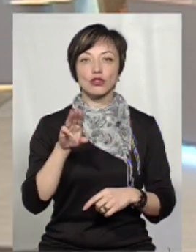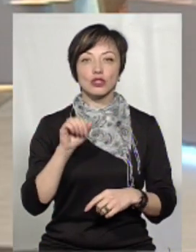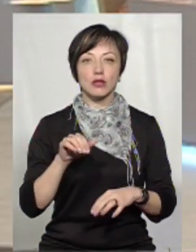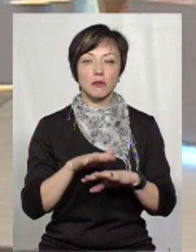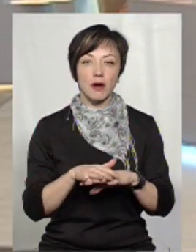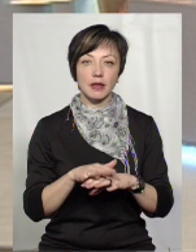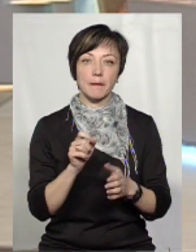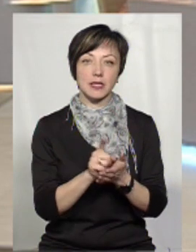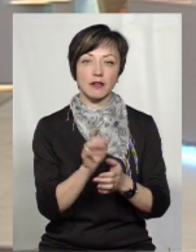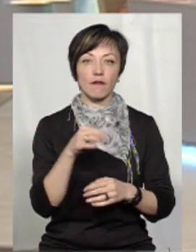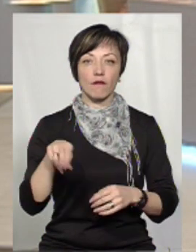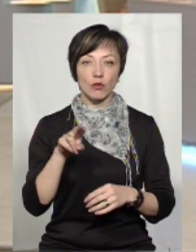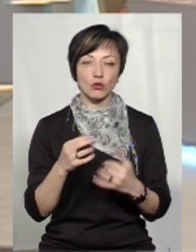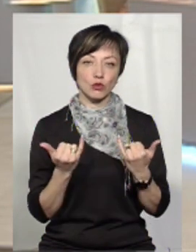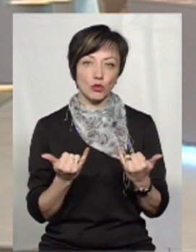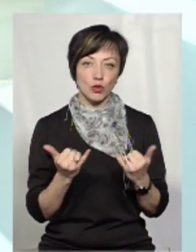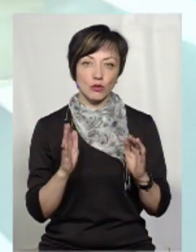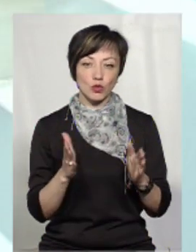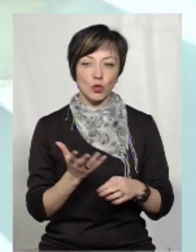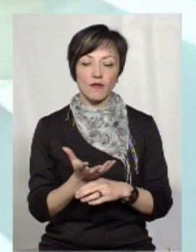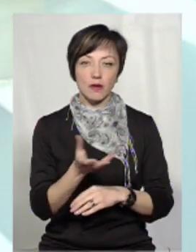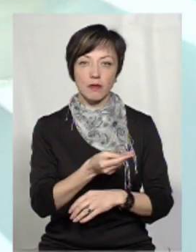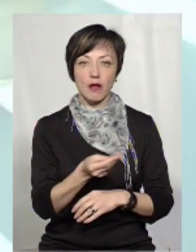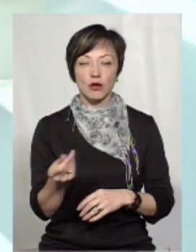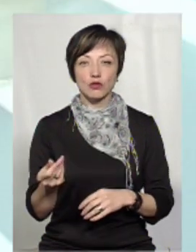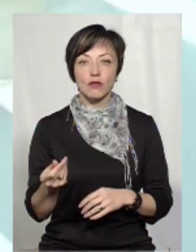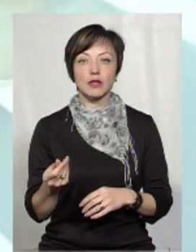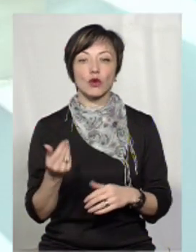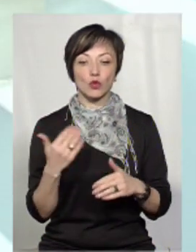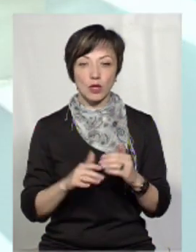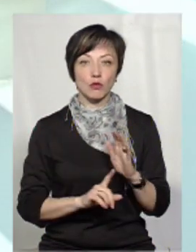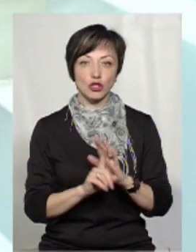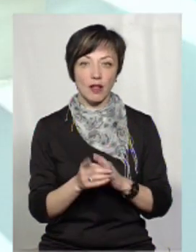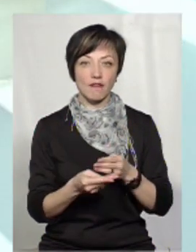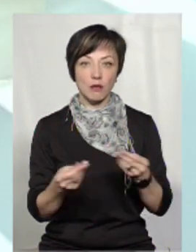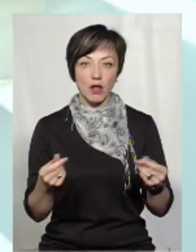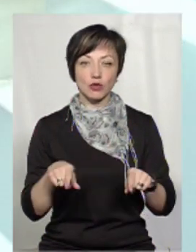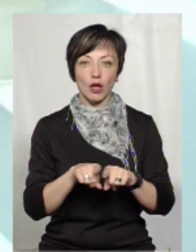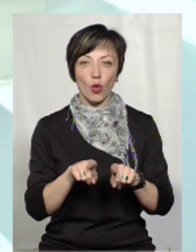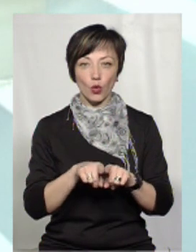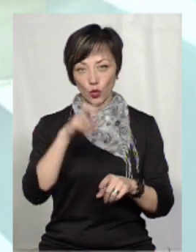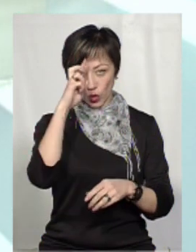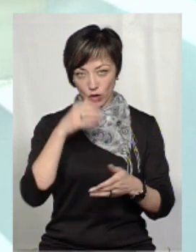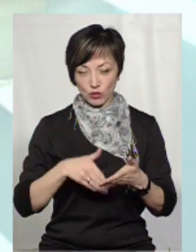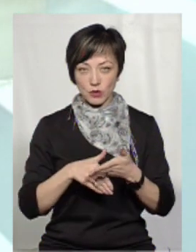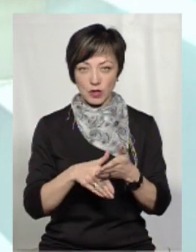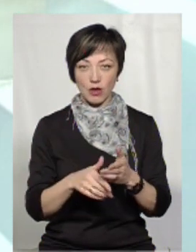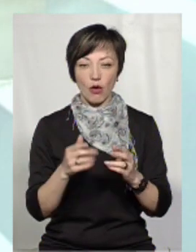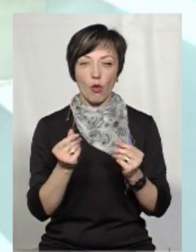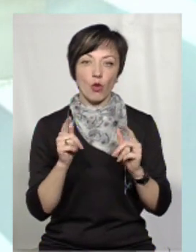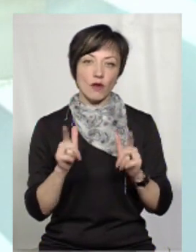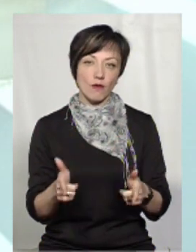пенсійний фонд, який сьогодні вже виплачують таку субсидію в